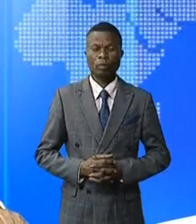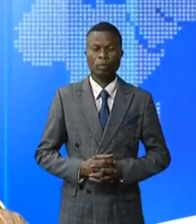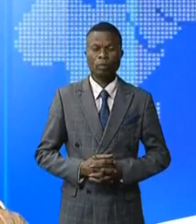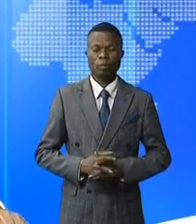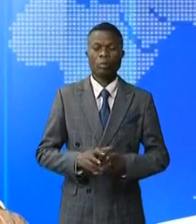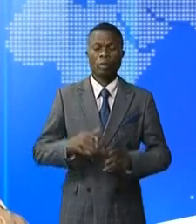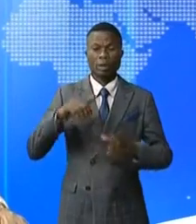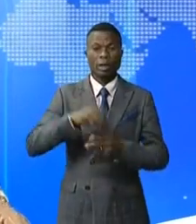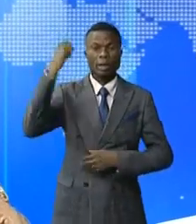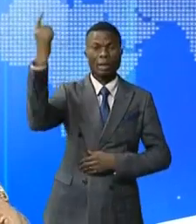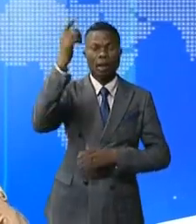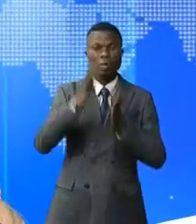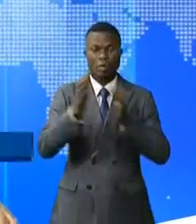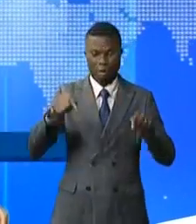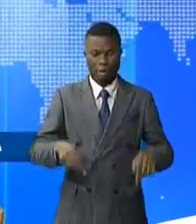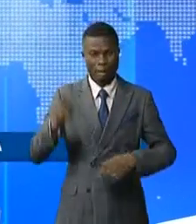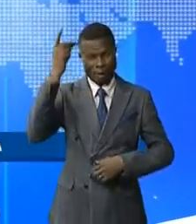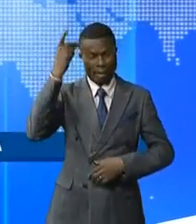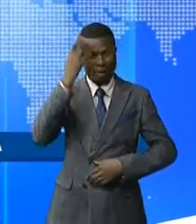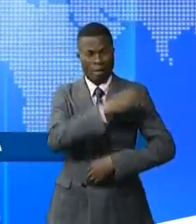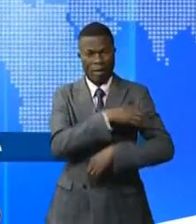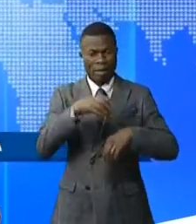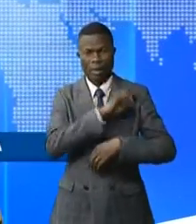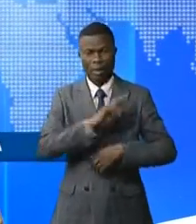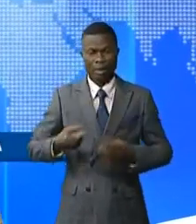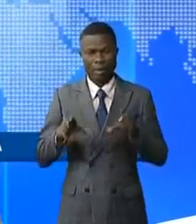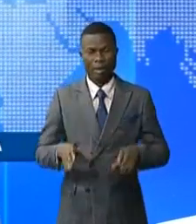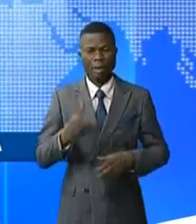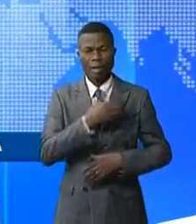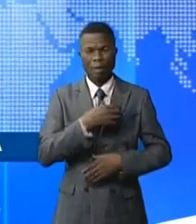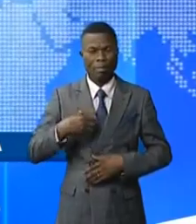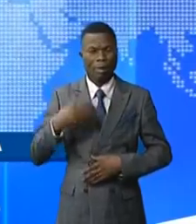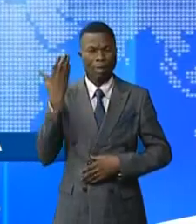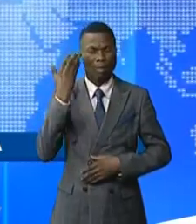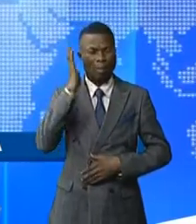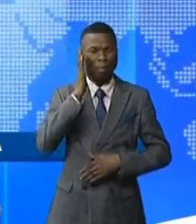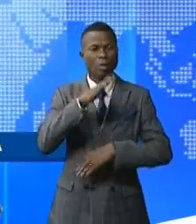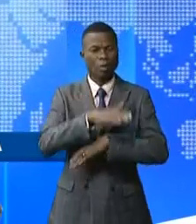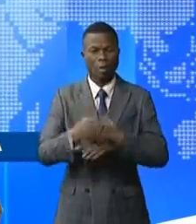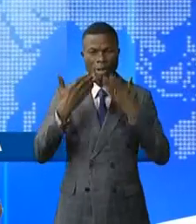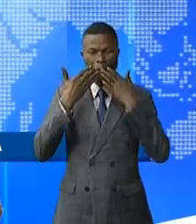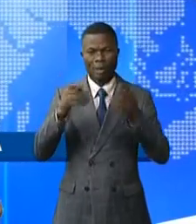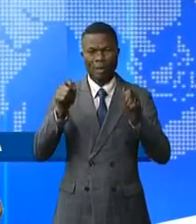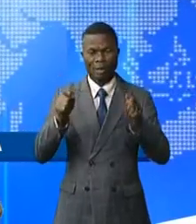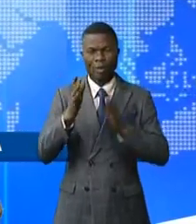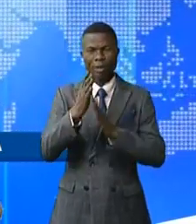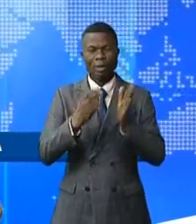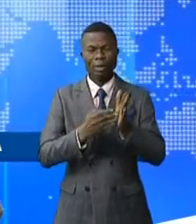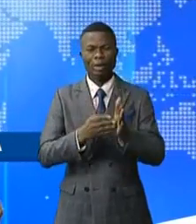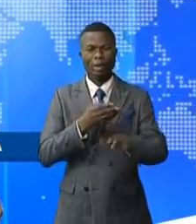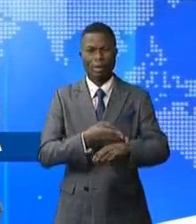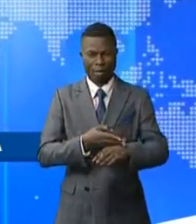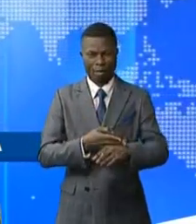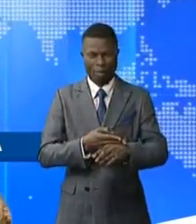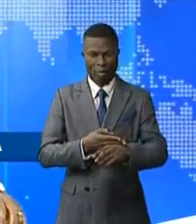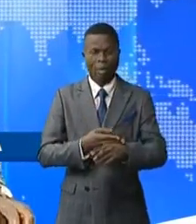Partout dans le monde, nous sommes à Kinshasa, la capitale congolaise. Mesdames et messieurs, bonsoir et bienvenue dans ce journal des 19h qui